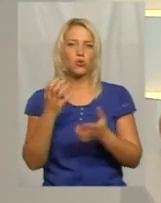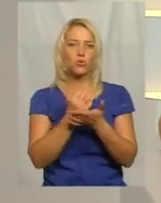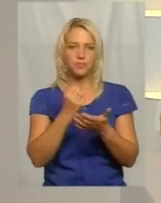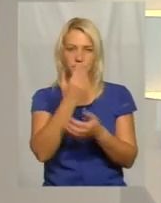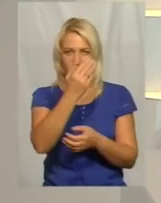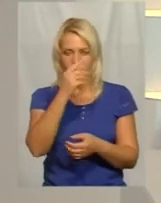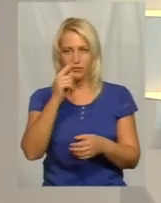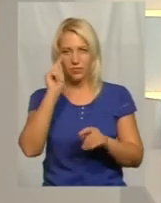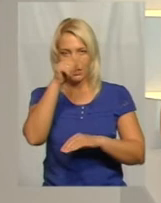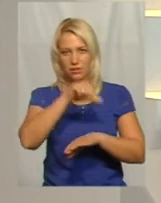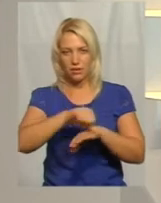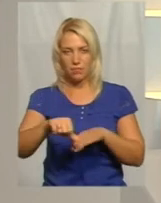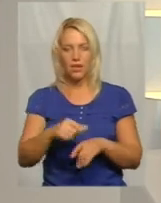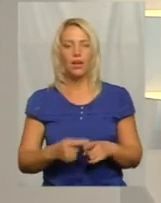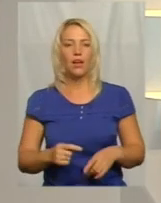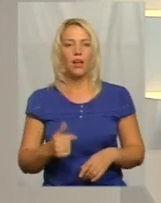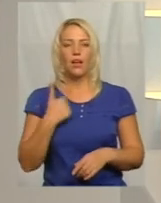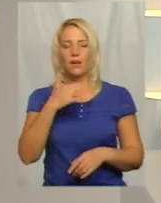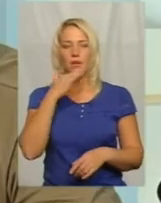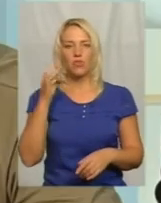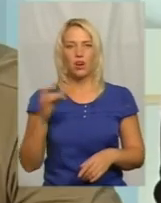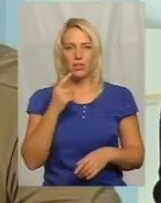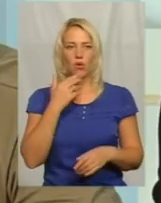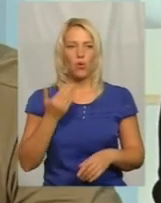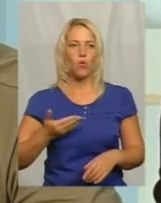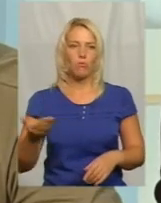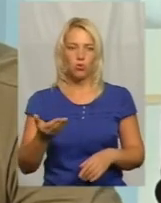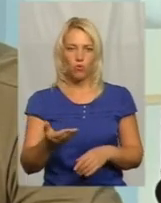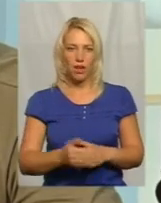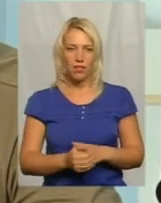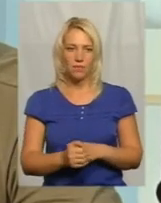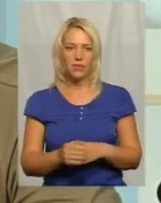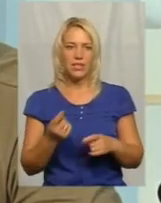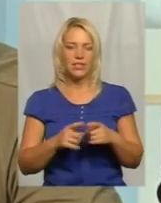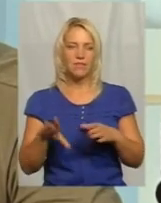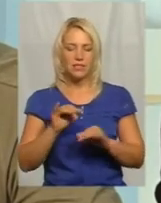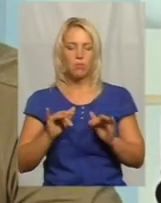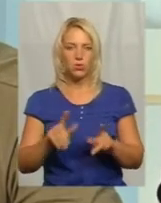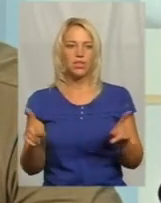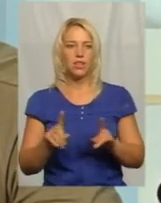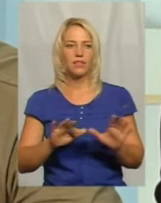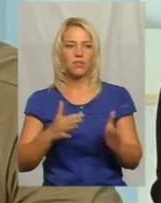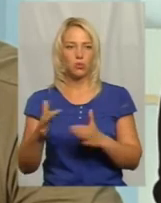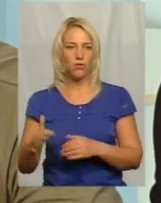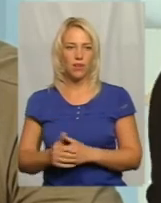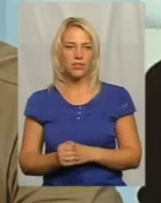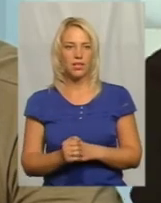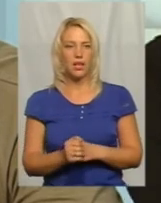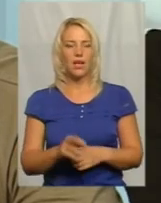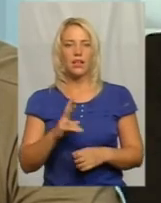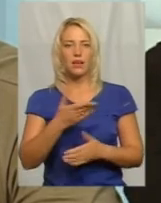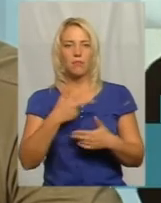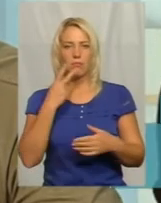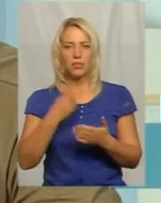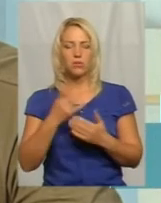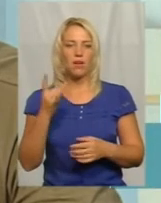продовжують їздити? Неодноразово я коментувала всі події, які відбуваються. І, як ми бачимо,